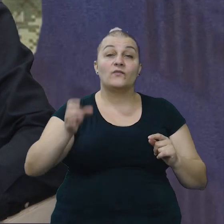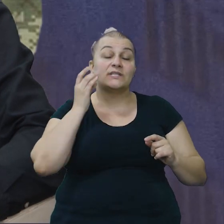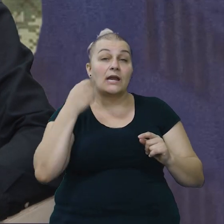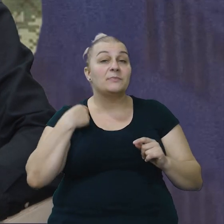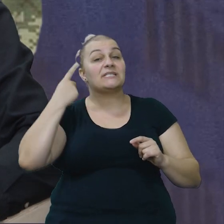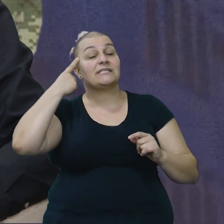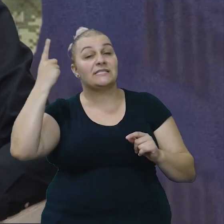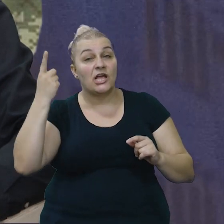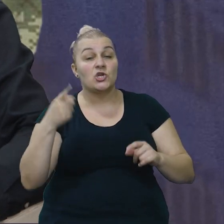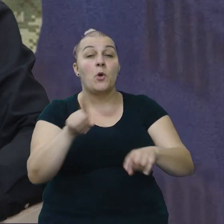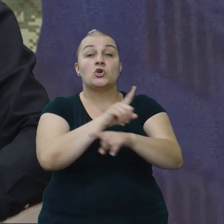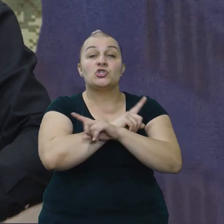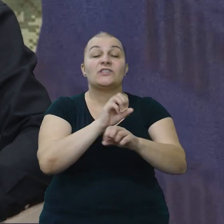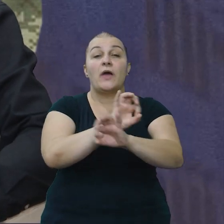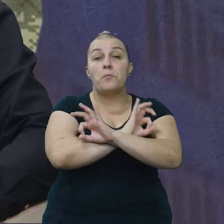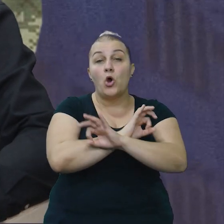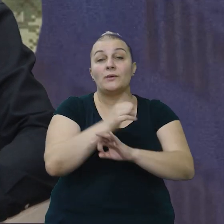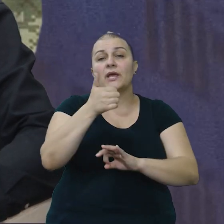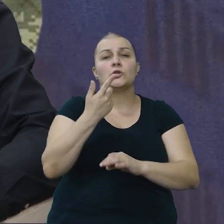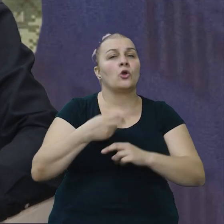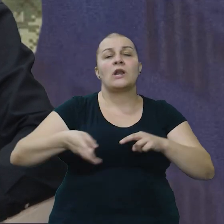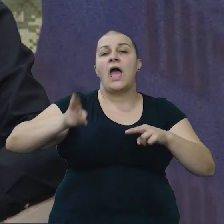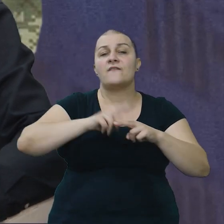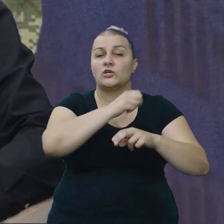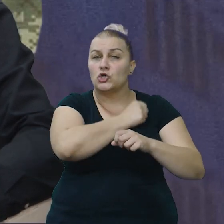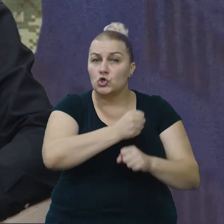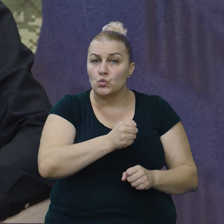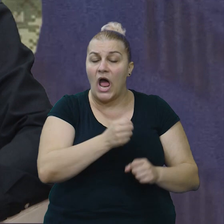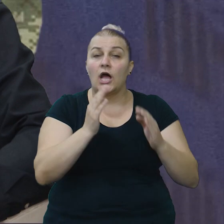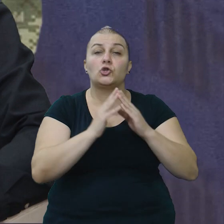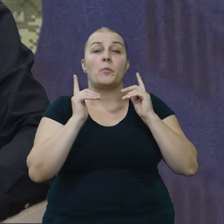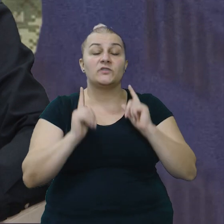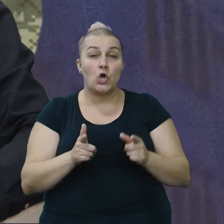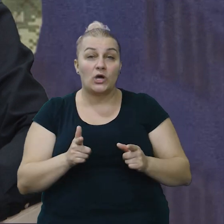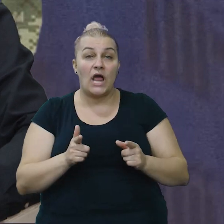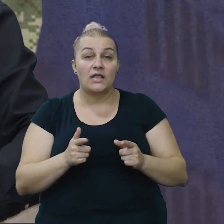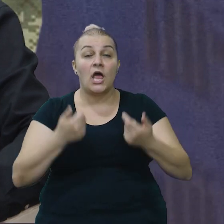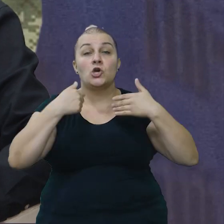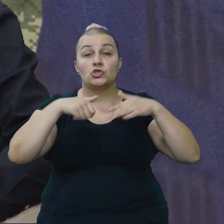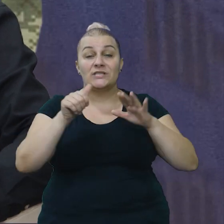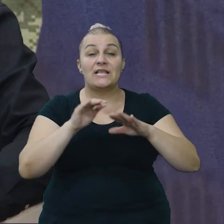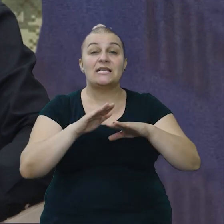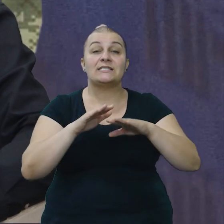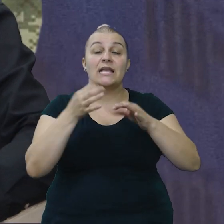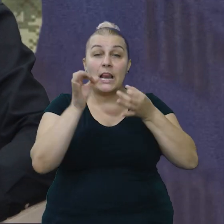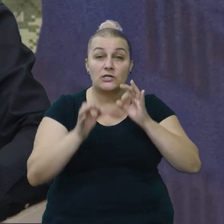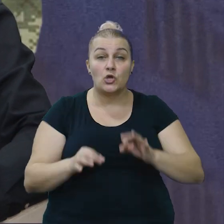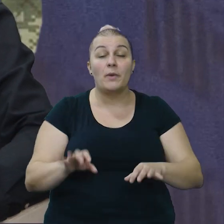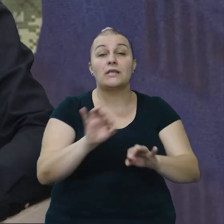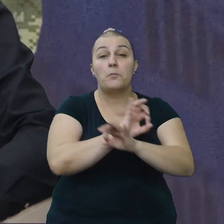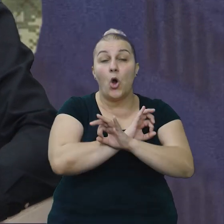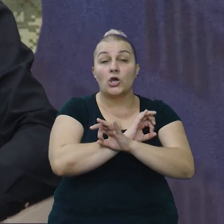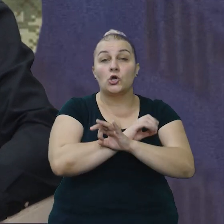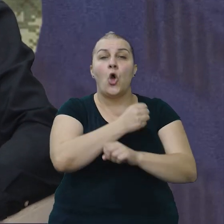sjećamo žrtve, pogibije jednog od najvećih junaka domovinskog rata 16. listopada. Poginio je